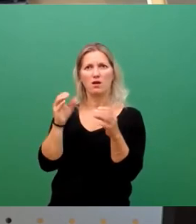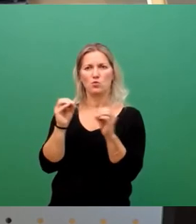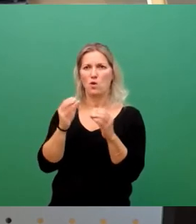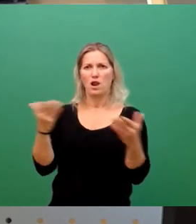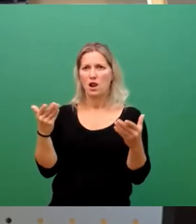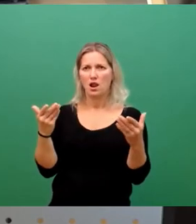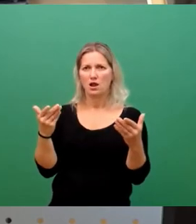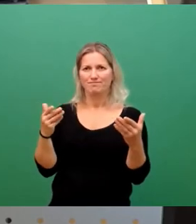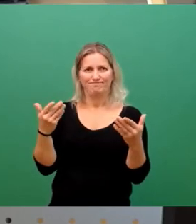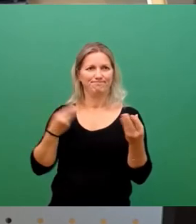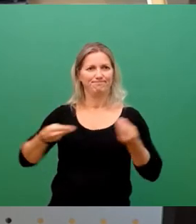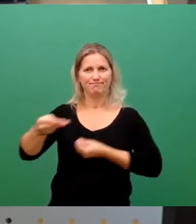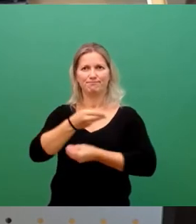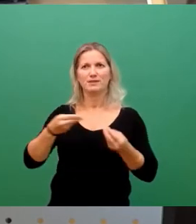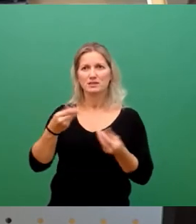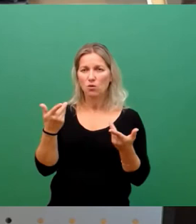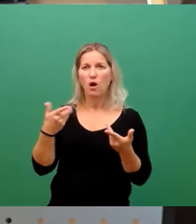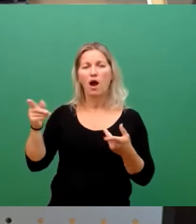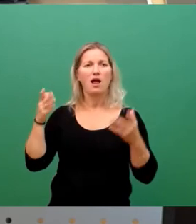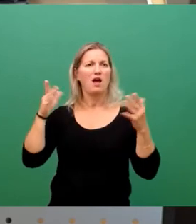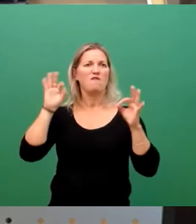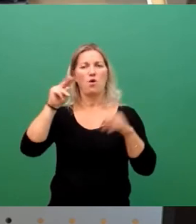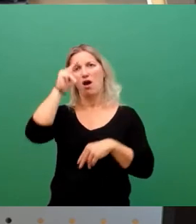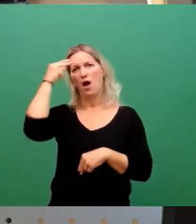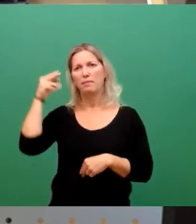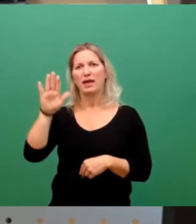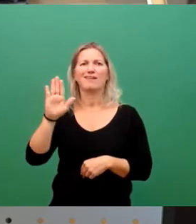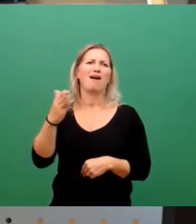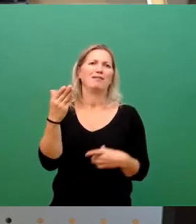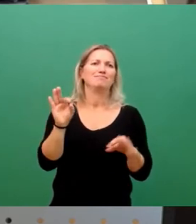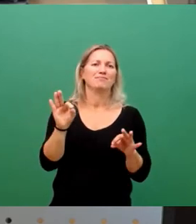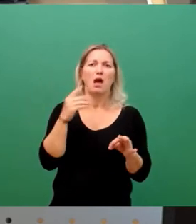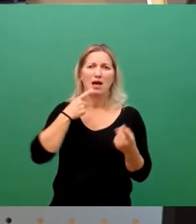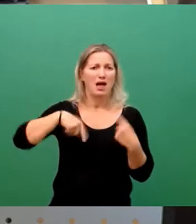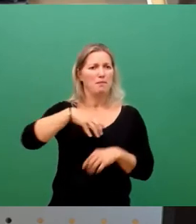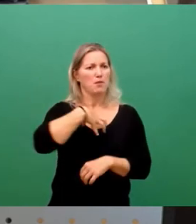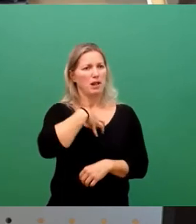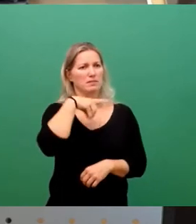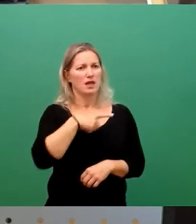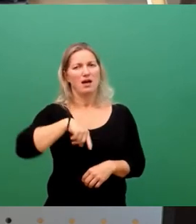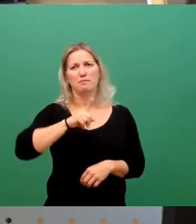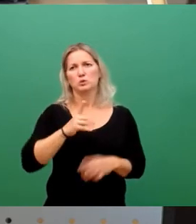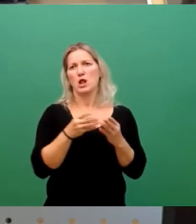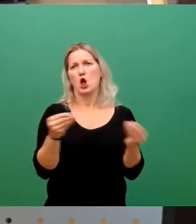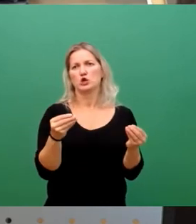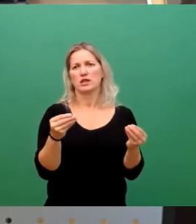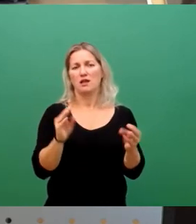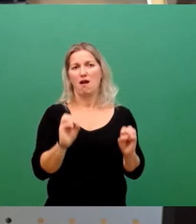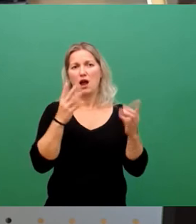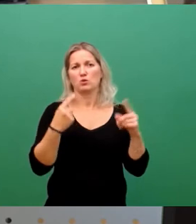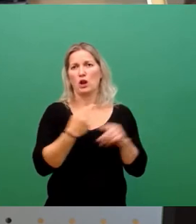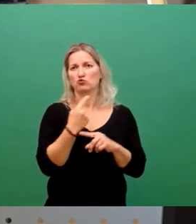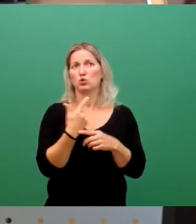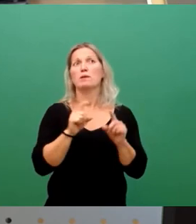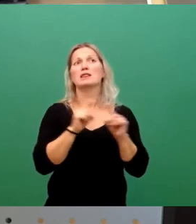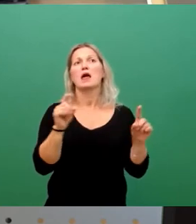Diskussion. Klatschen für Habeck, alles gut und schön. Wir haben Probleme, die wir lösen müssen in der Aktuellen Stunde zum Thema erneuerbare Energien.